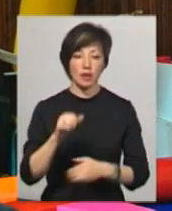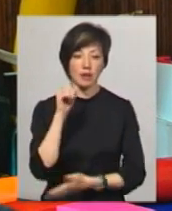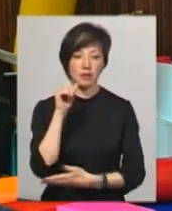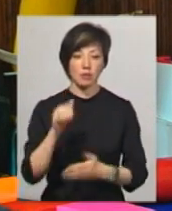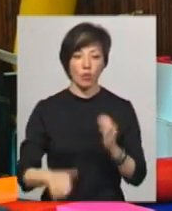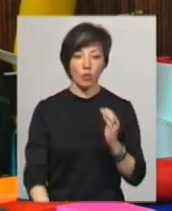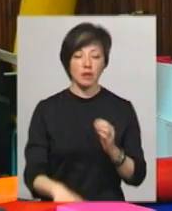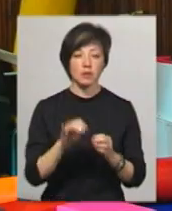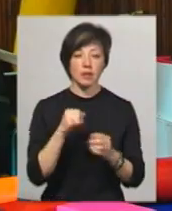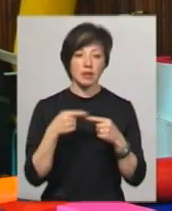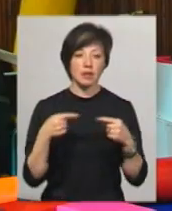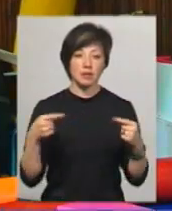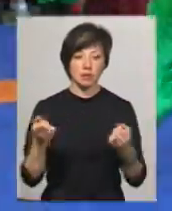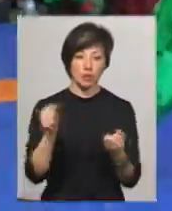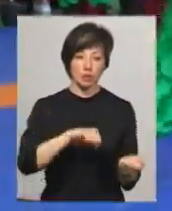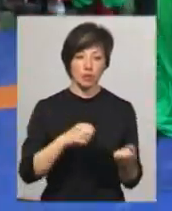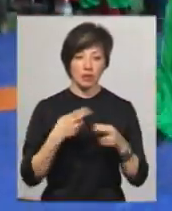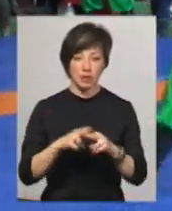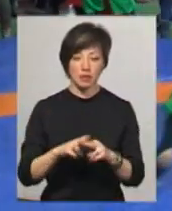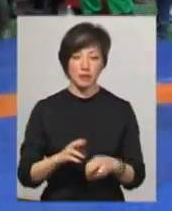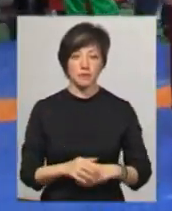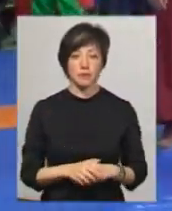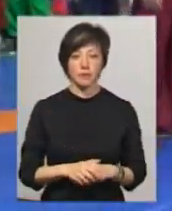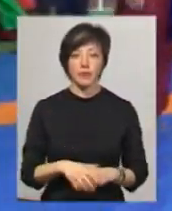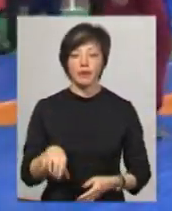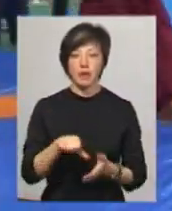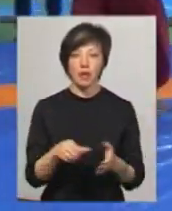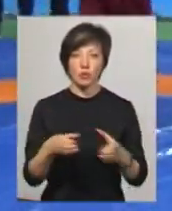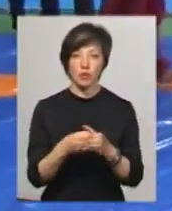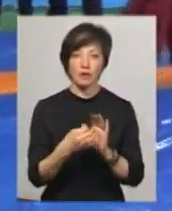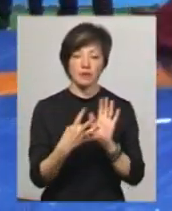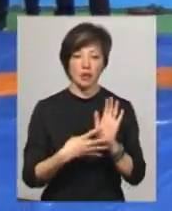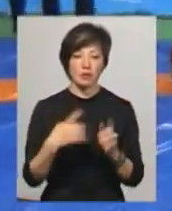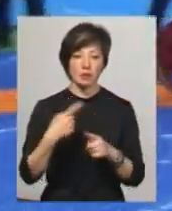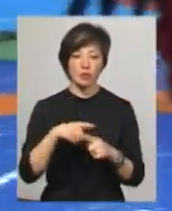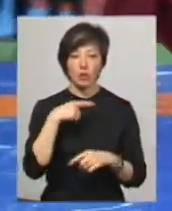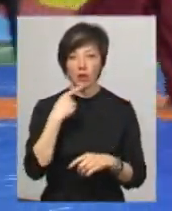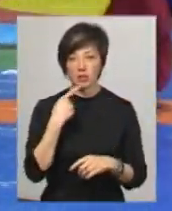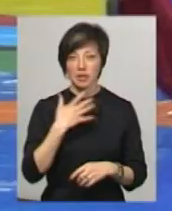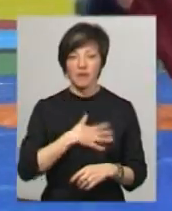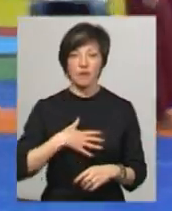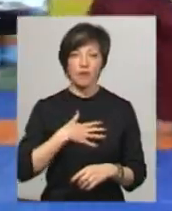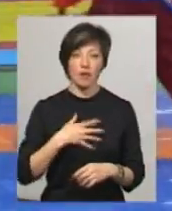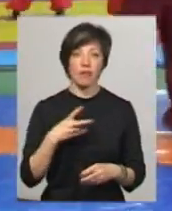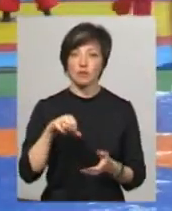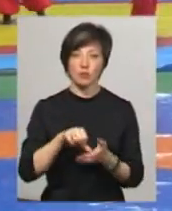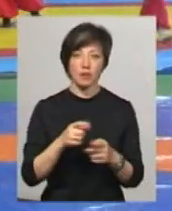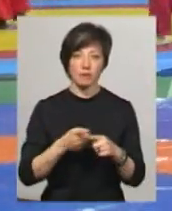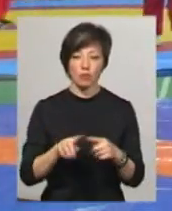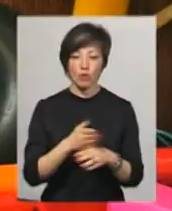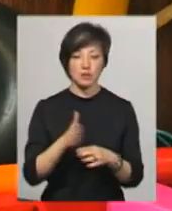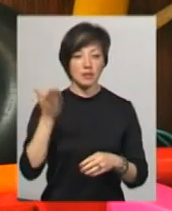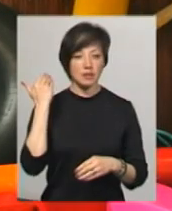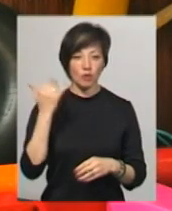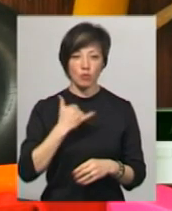та колінами і різна обрискова техніка. Молічанка Анна виступає в категорії 19+. Край, що сильно хвилювалася, адже не виступала у цьому розділі вже